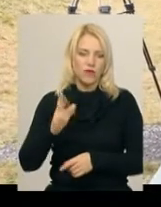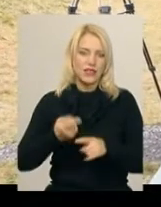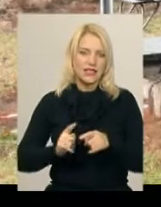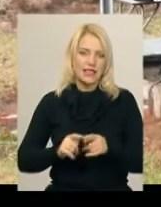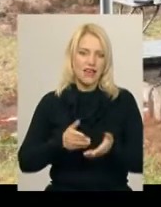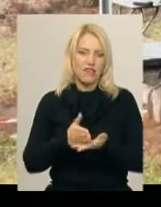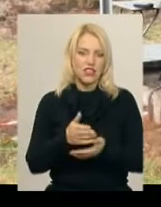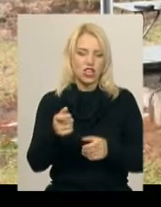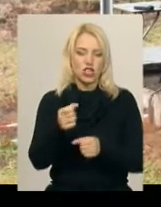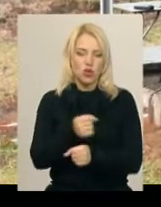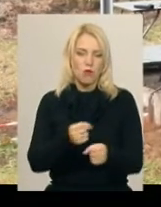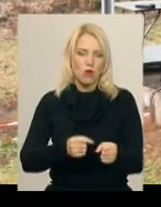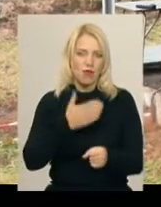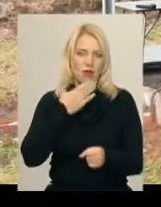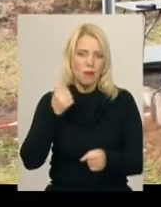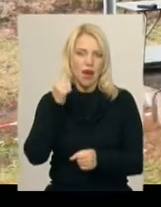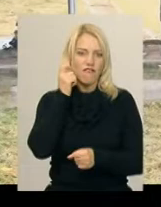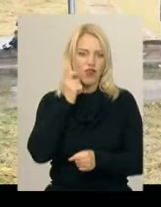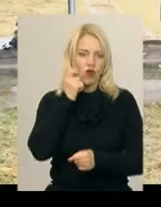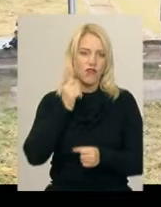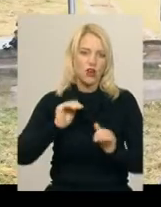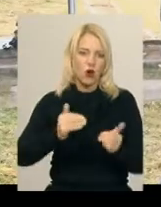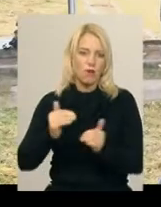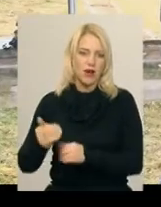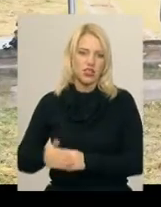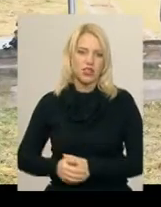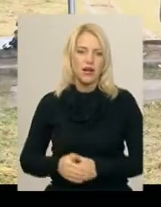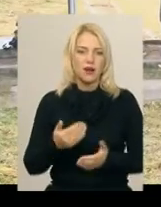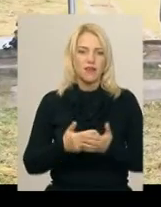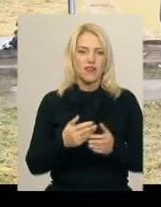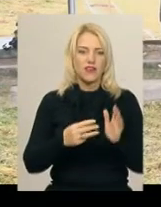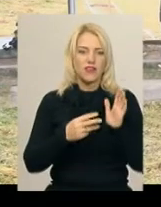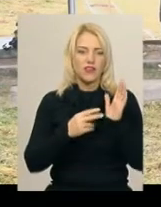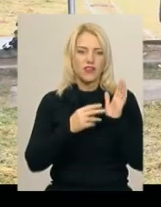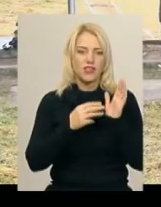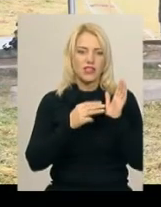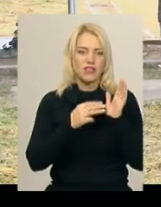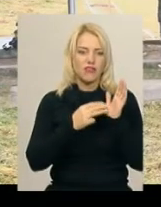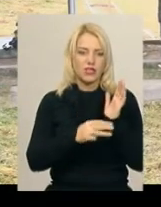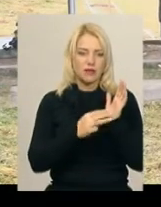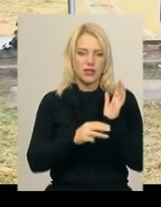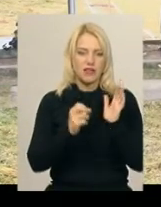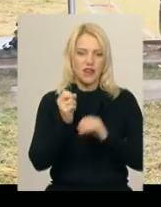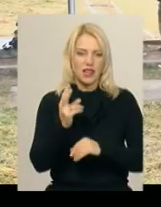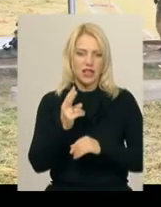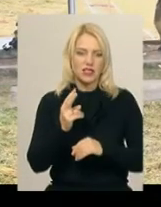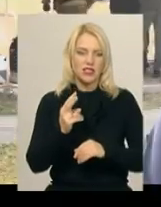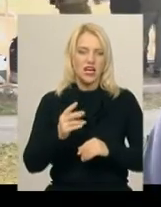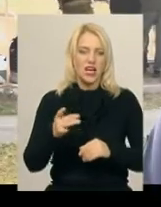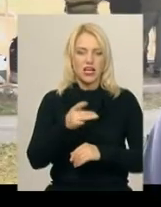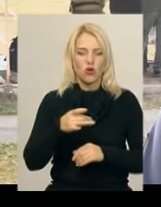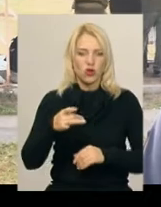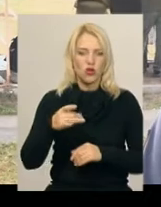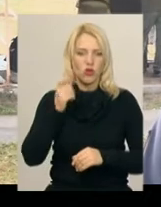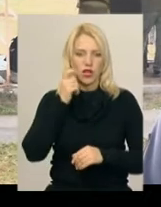цей вид зброї не має вікових обмежень, зазначає Олег Петров. Близько десь 80 з 12 регіонів України.